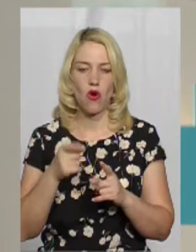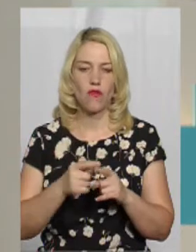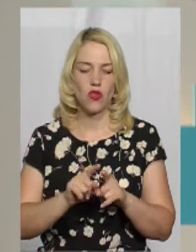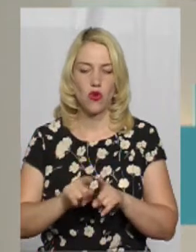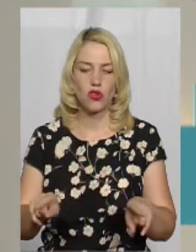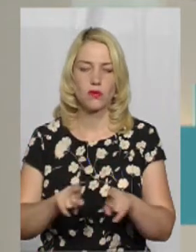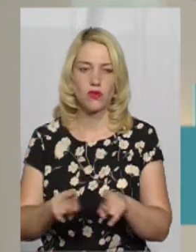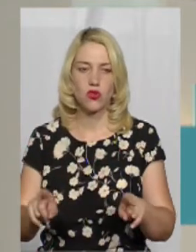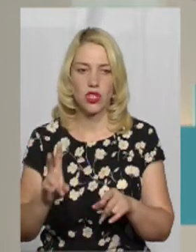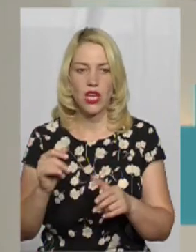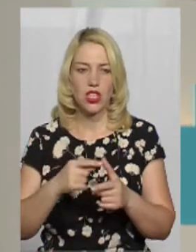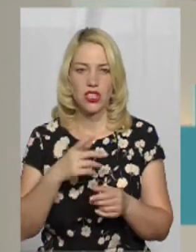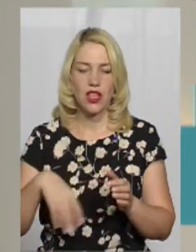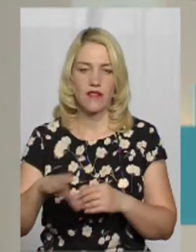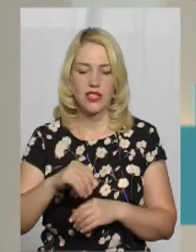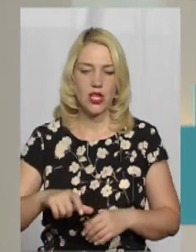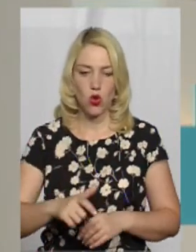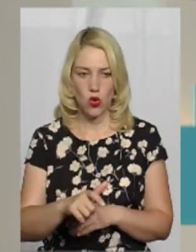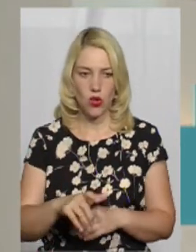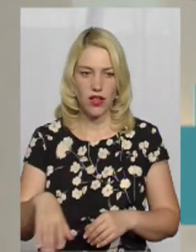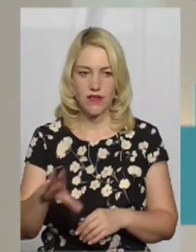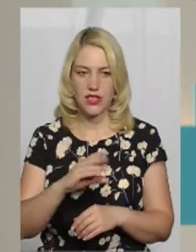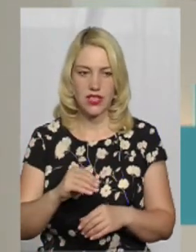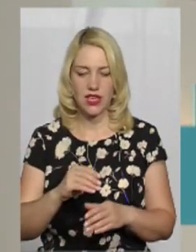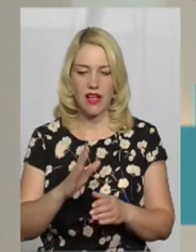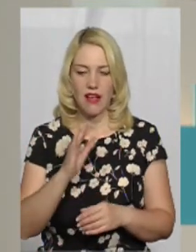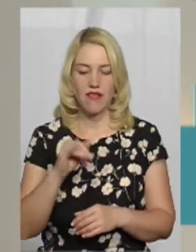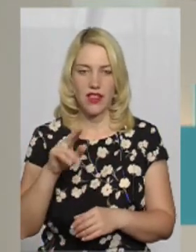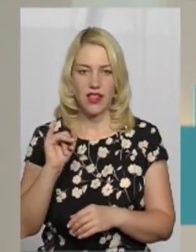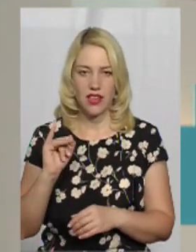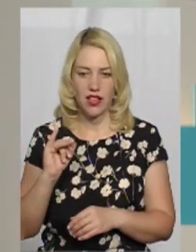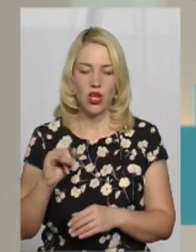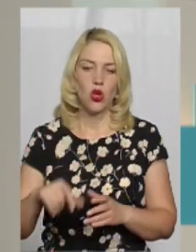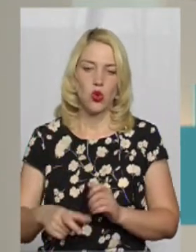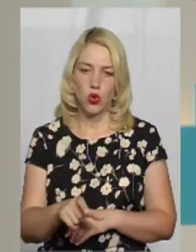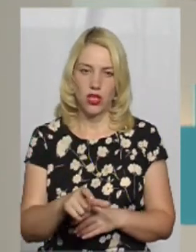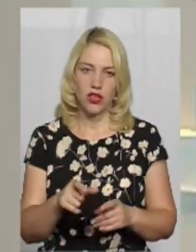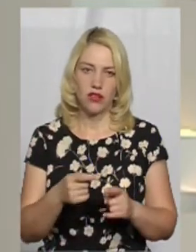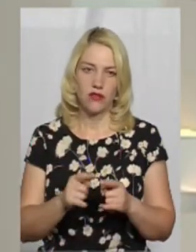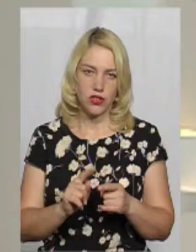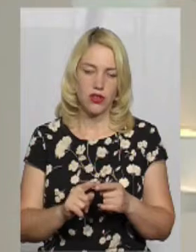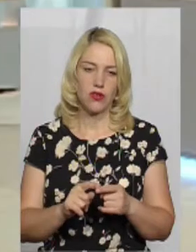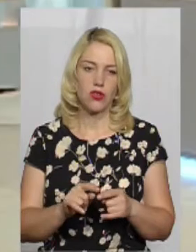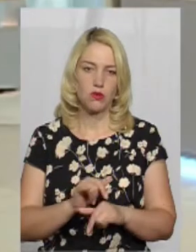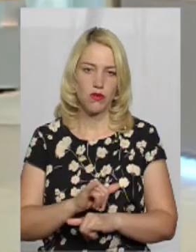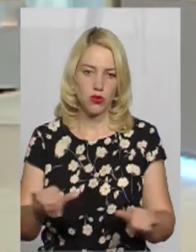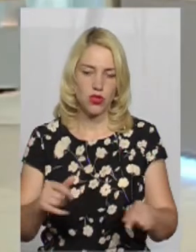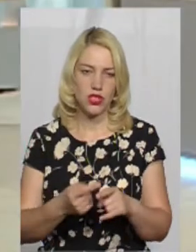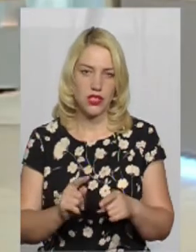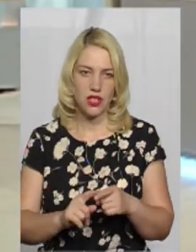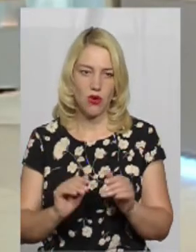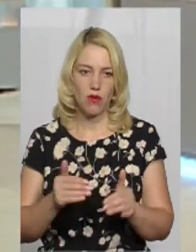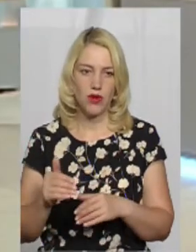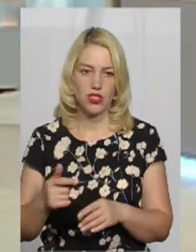розповсюджується? І чи на всіх дорогах, всіх видах доріг воно діє, це обмеження? Розповсюджується на